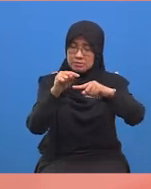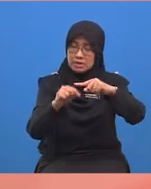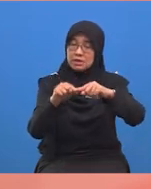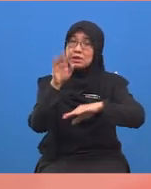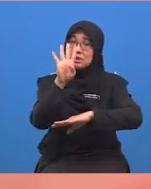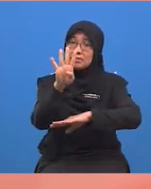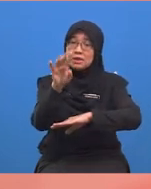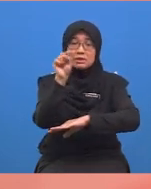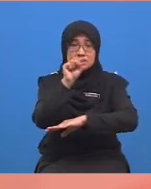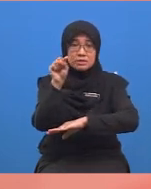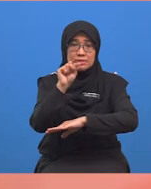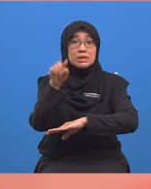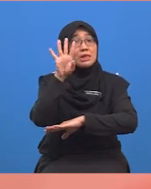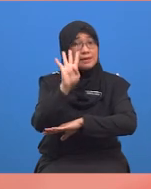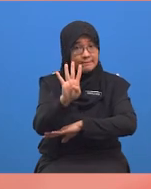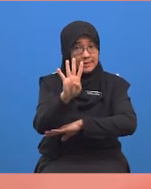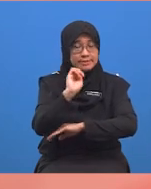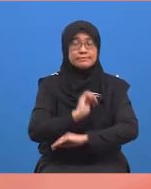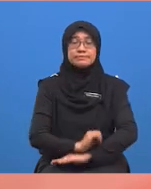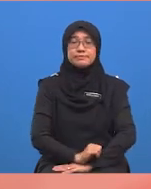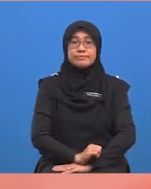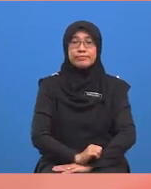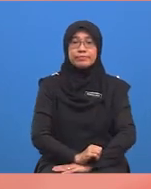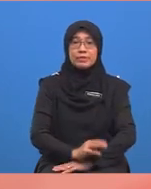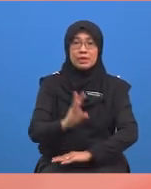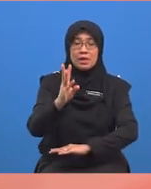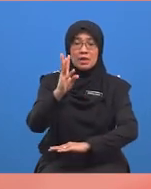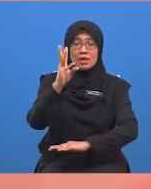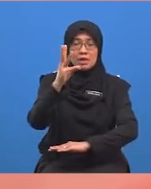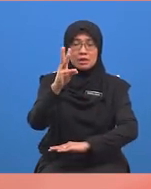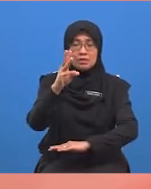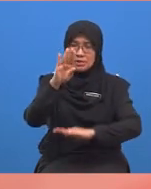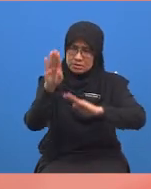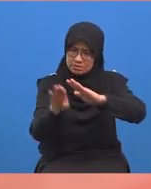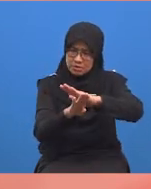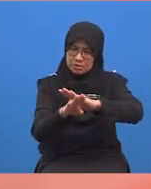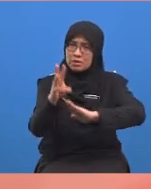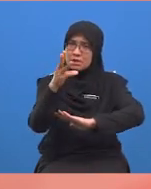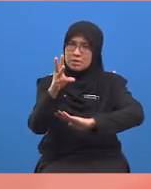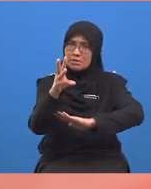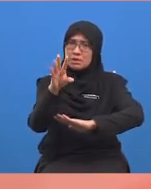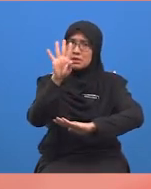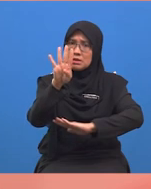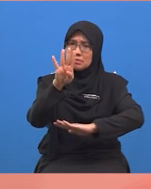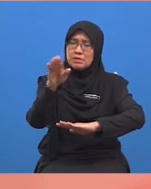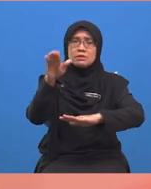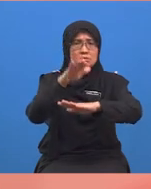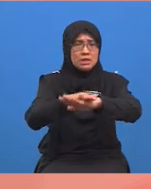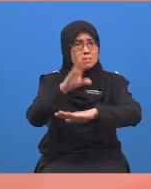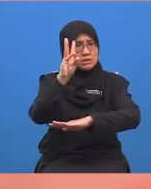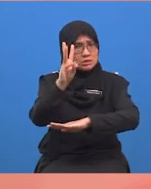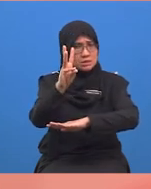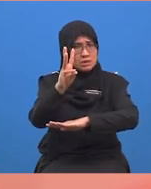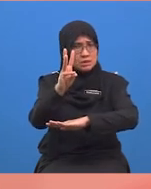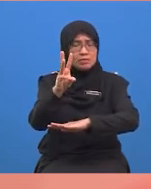bahagi empat sama dengan empat. Enam belas di bawah enam belas dan empat di atas enam milimeter.